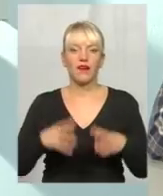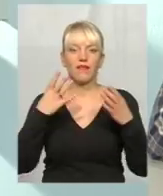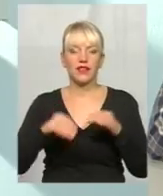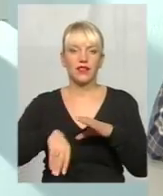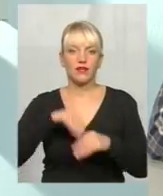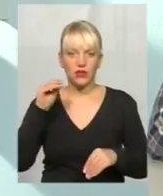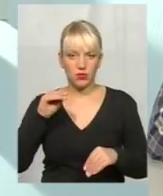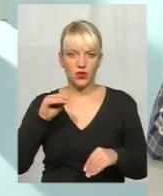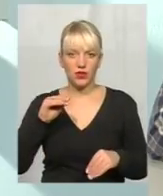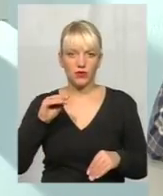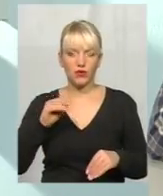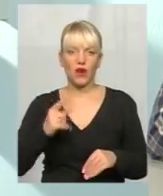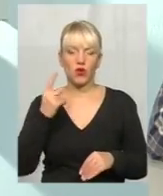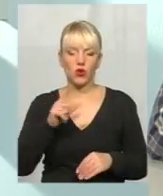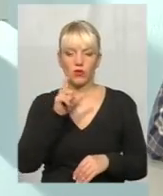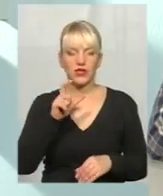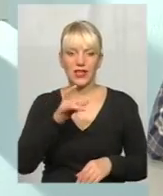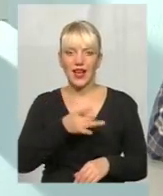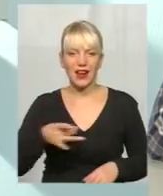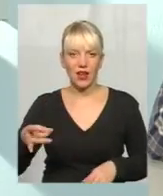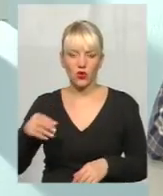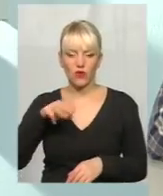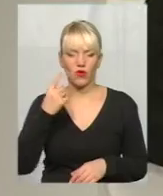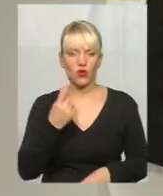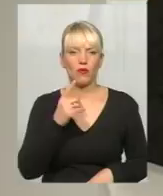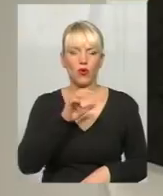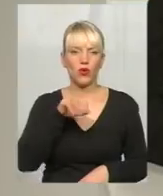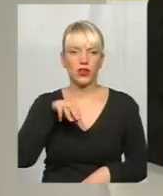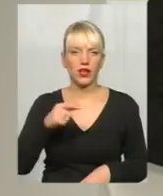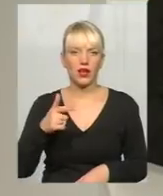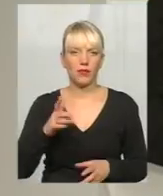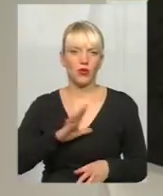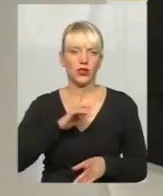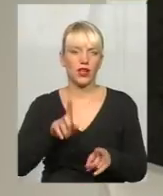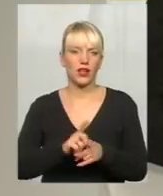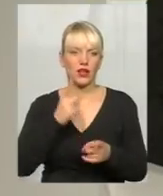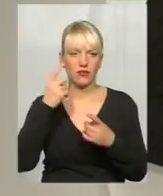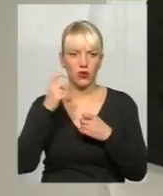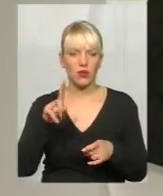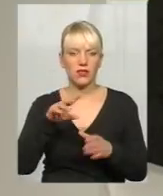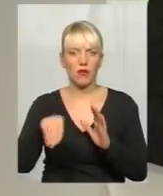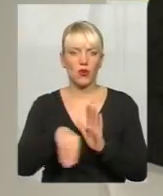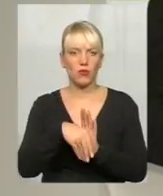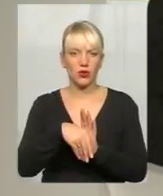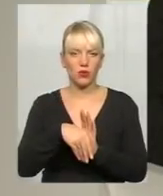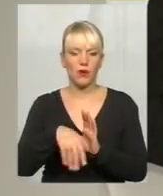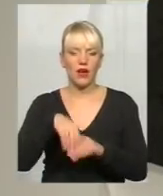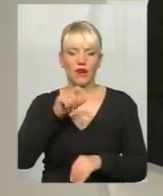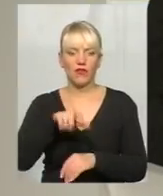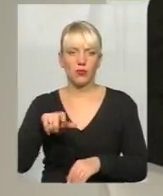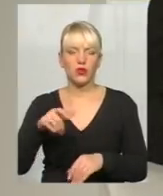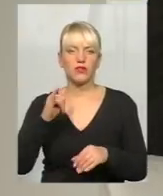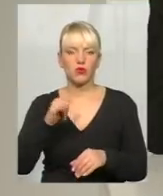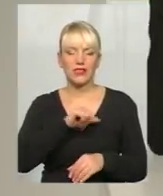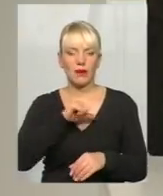десь в одному з районів, в одній ОТГ, здається, якщо не помиляюсь, принаймні, була інформація, що про підкуп виборців вже в день